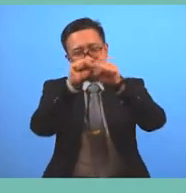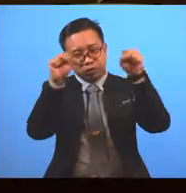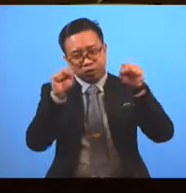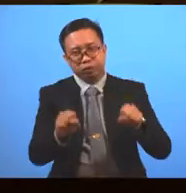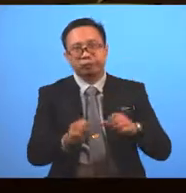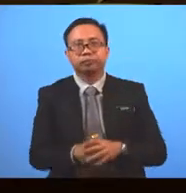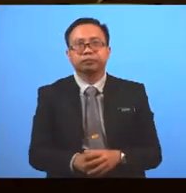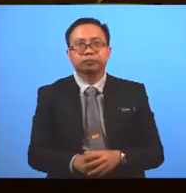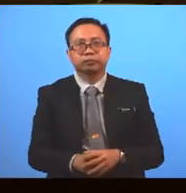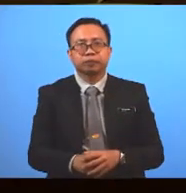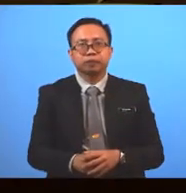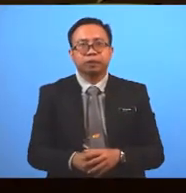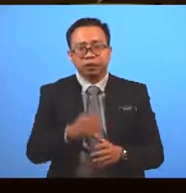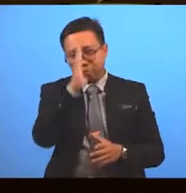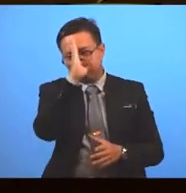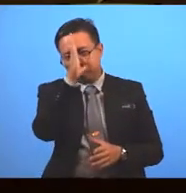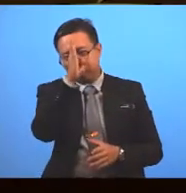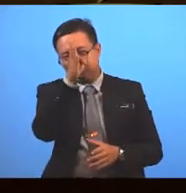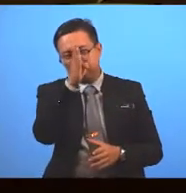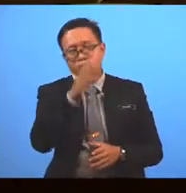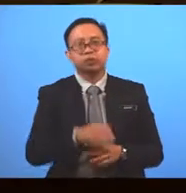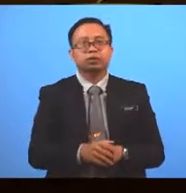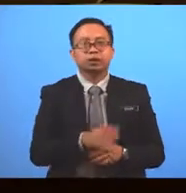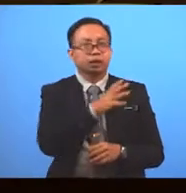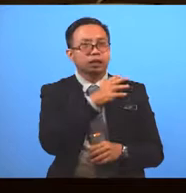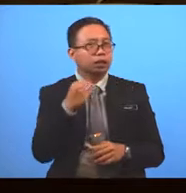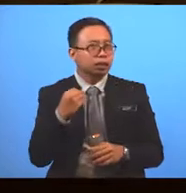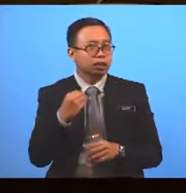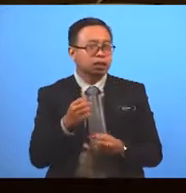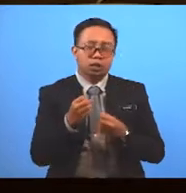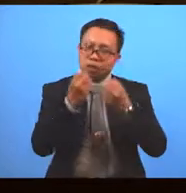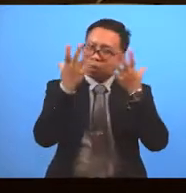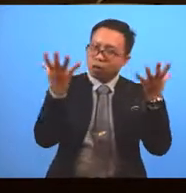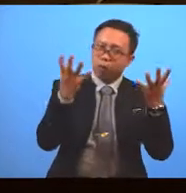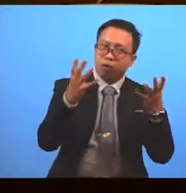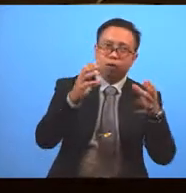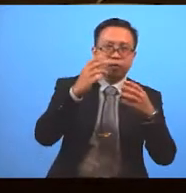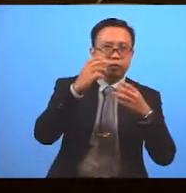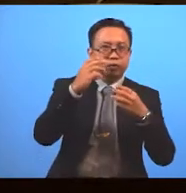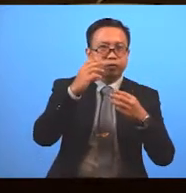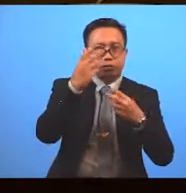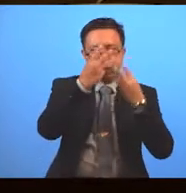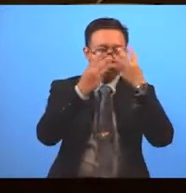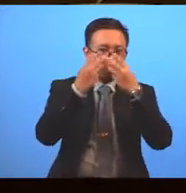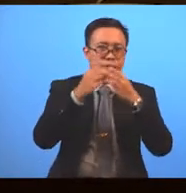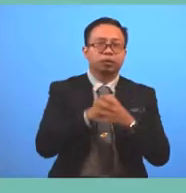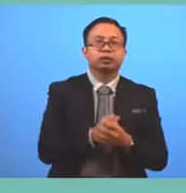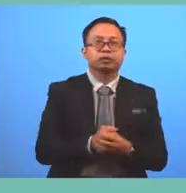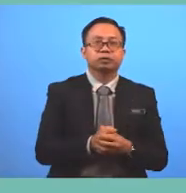Be creative And use Quite a lot Of cinema Related Vocabulary